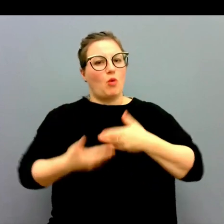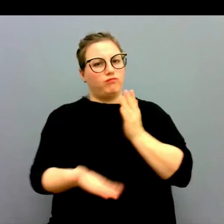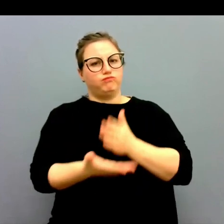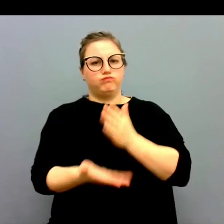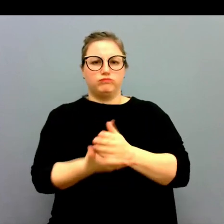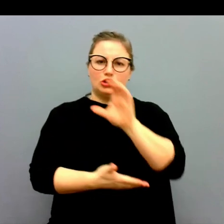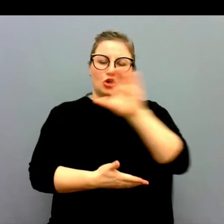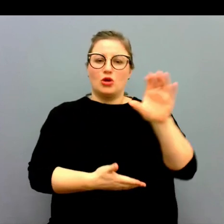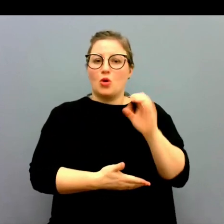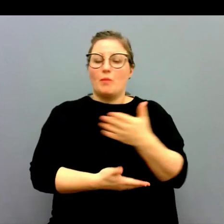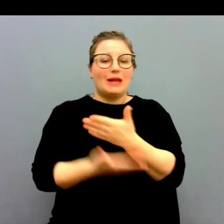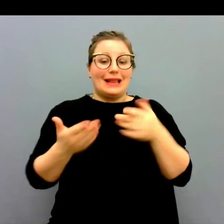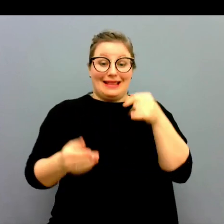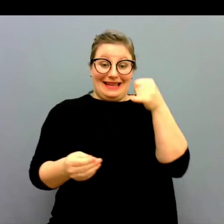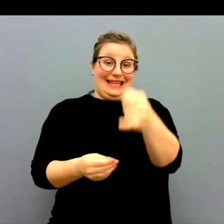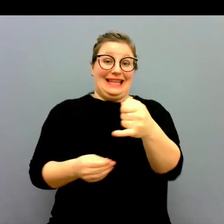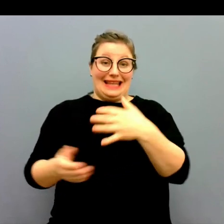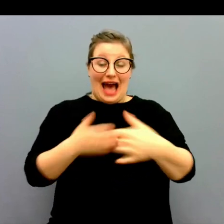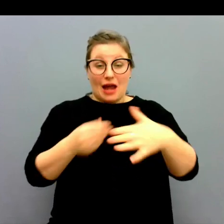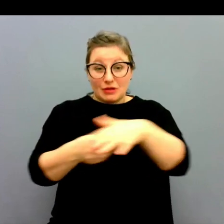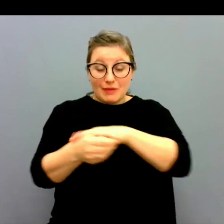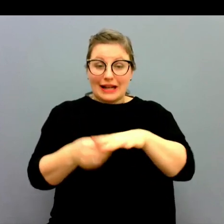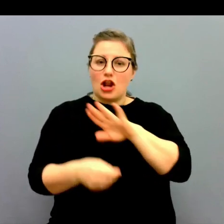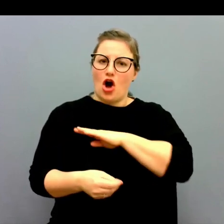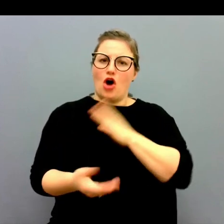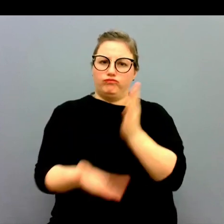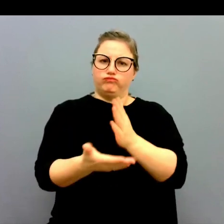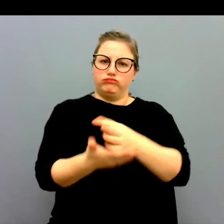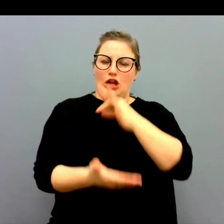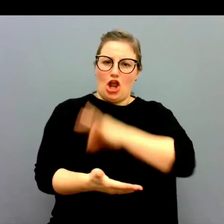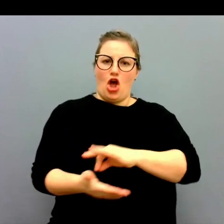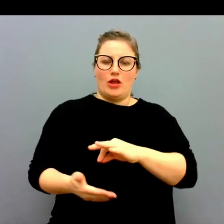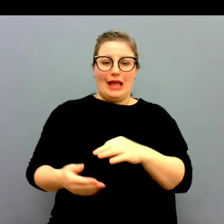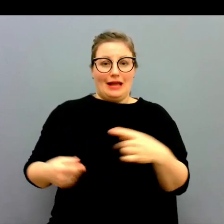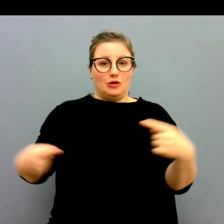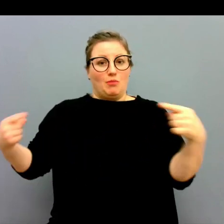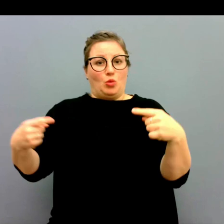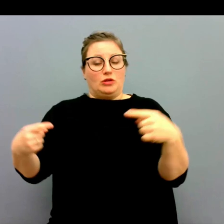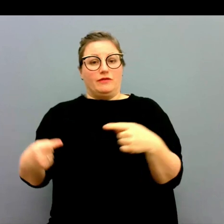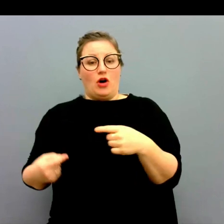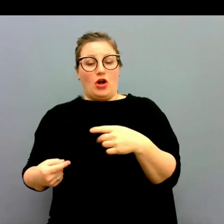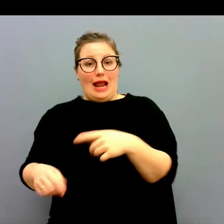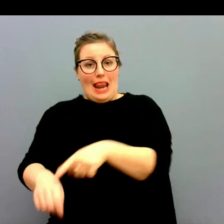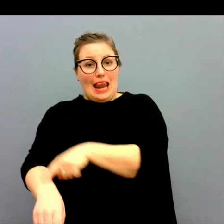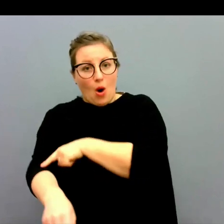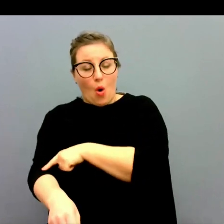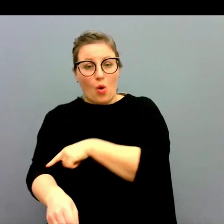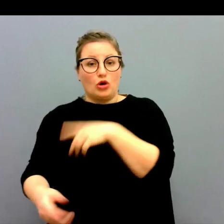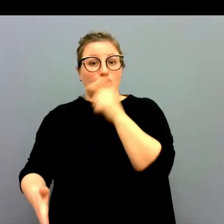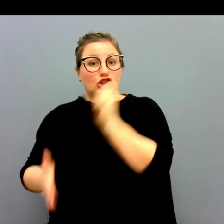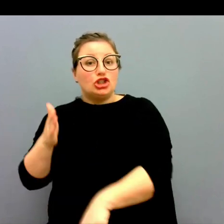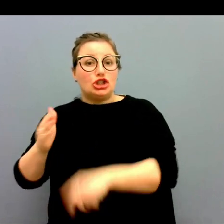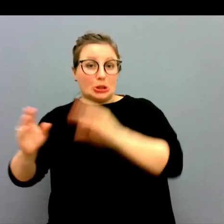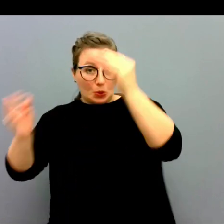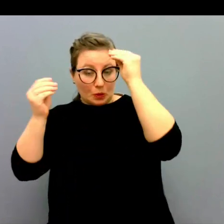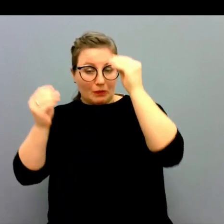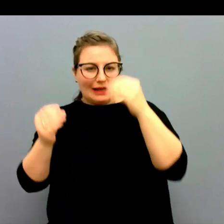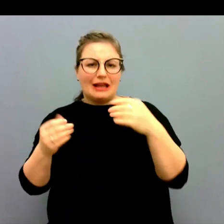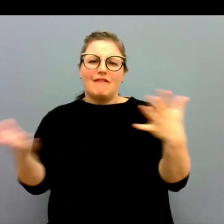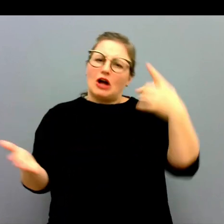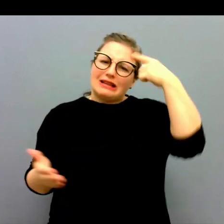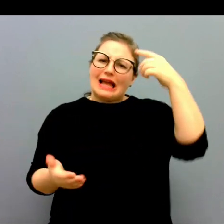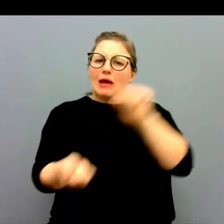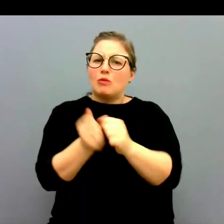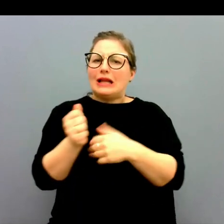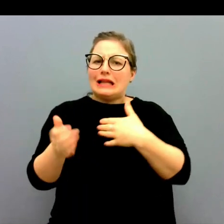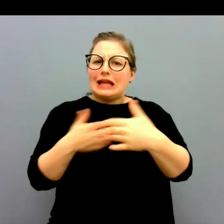reell status om det inte blir en bättre arbetsmarknad med löner i paritet med den långa och kostsamma utbildningen. Vad vill politikerna göra åt